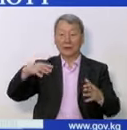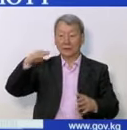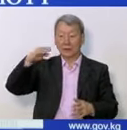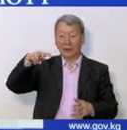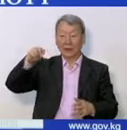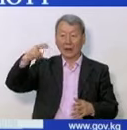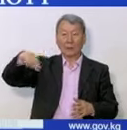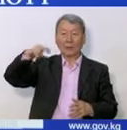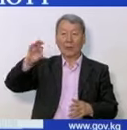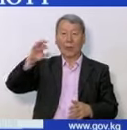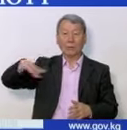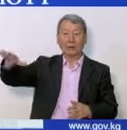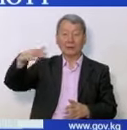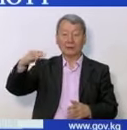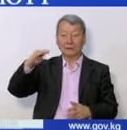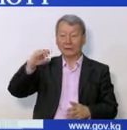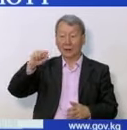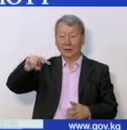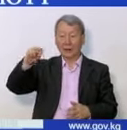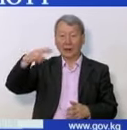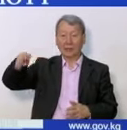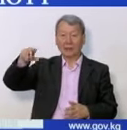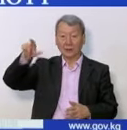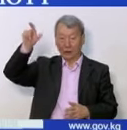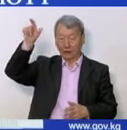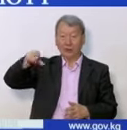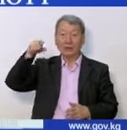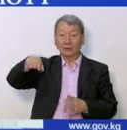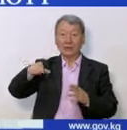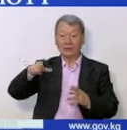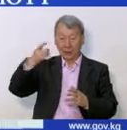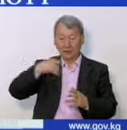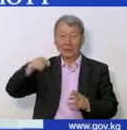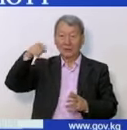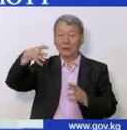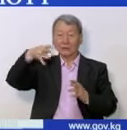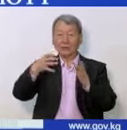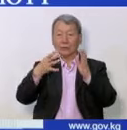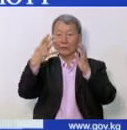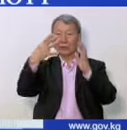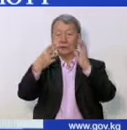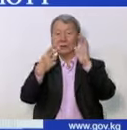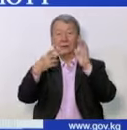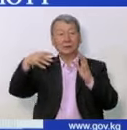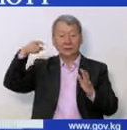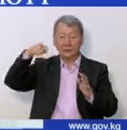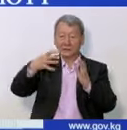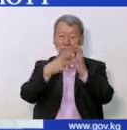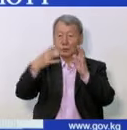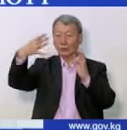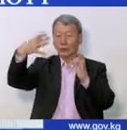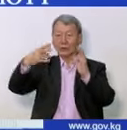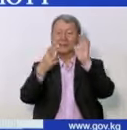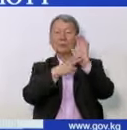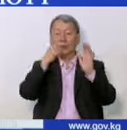области. Больная с 1947 года рождения, тоже